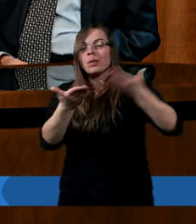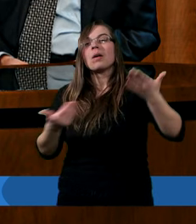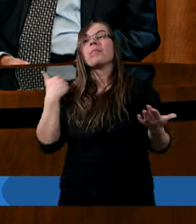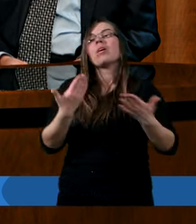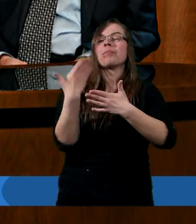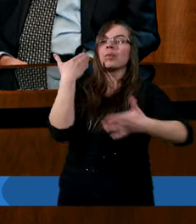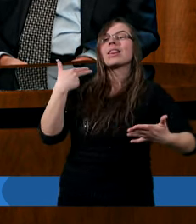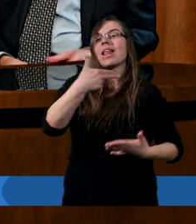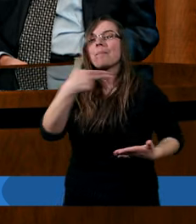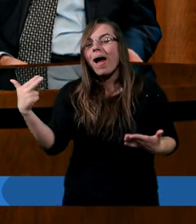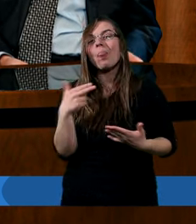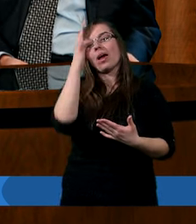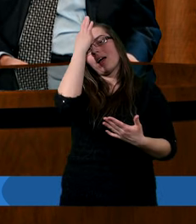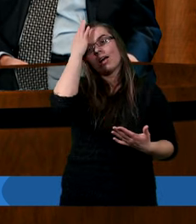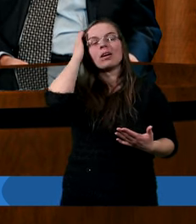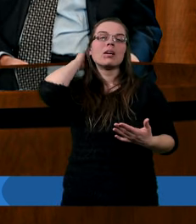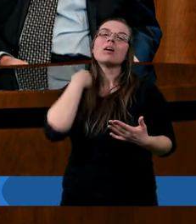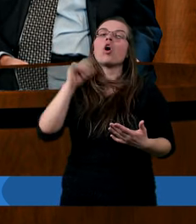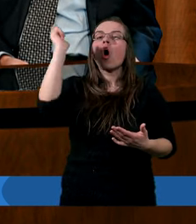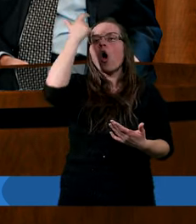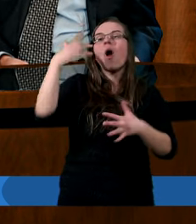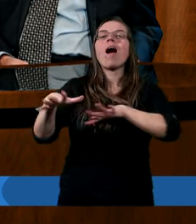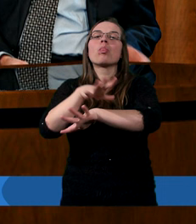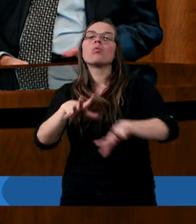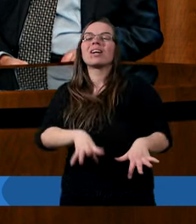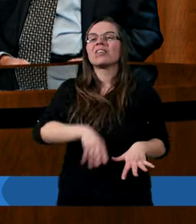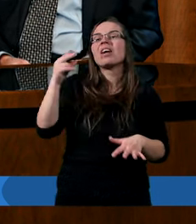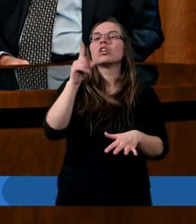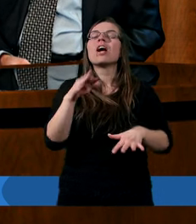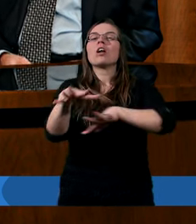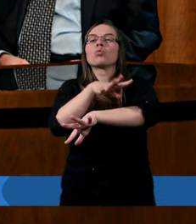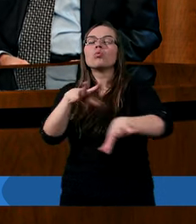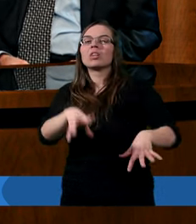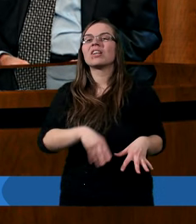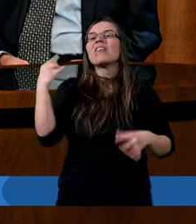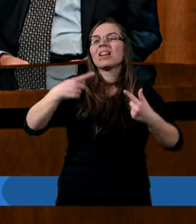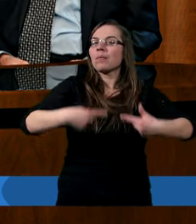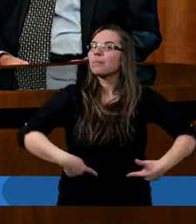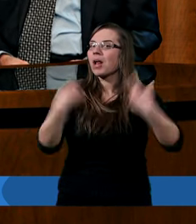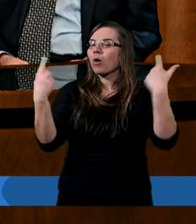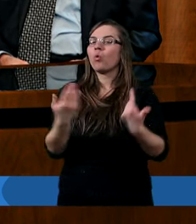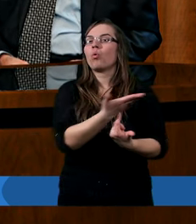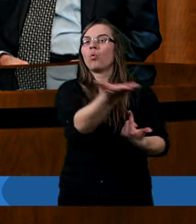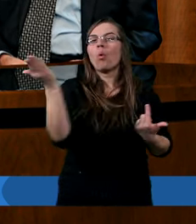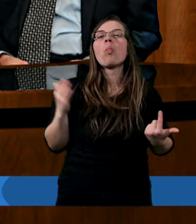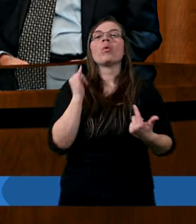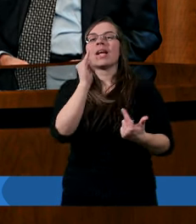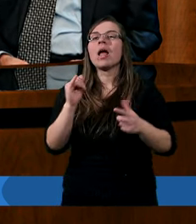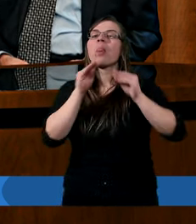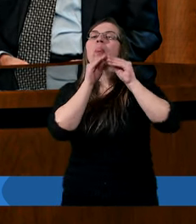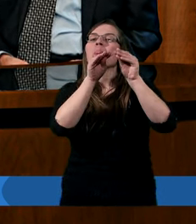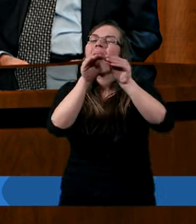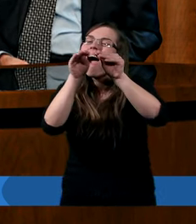tematach o roli Ducha Świętego, że Duch Święty przekonuje, naucza.